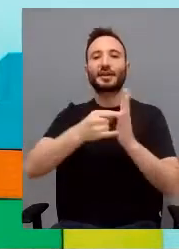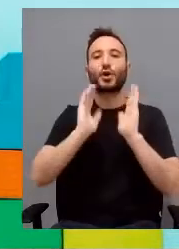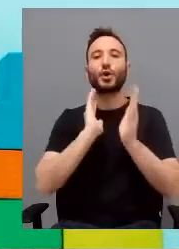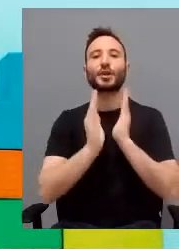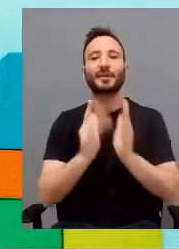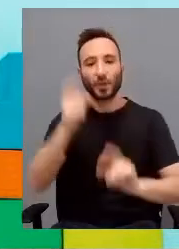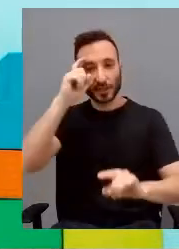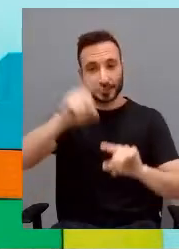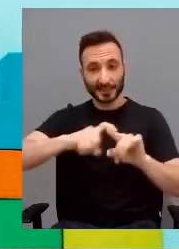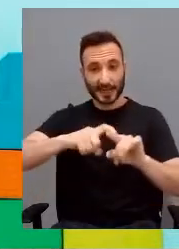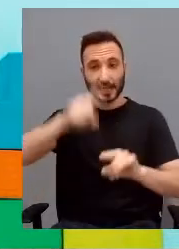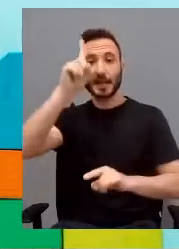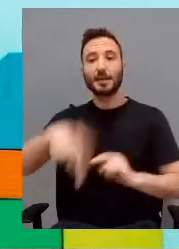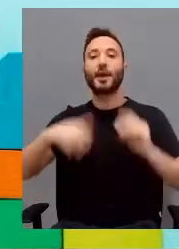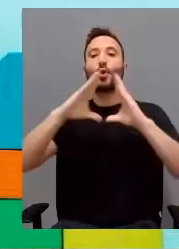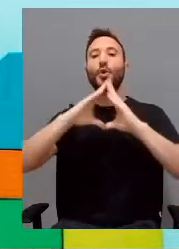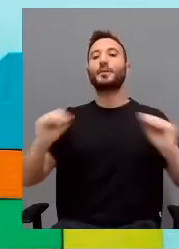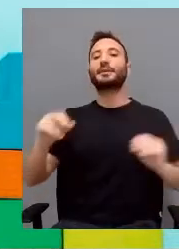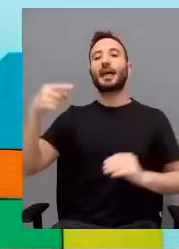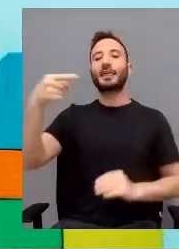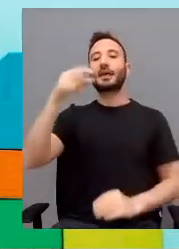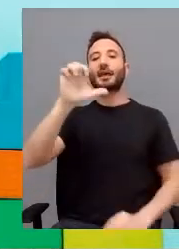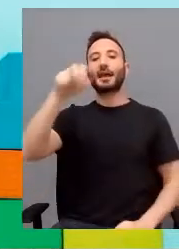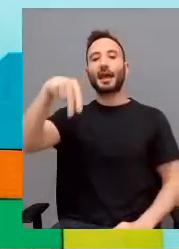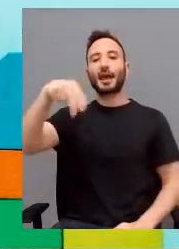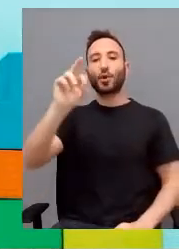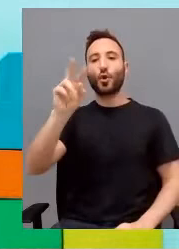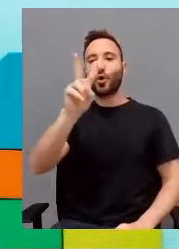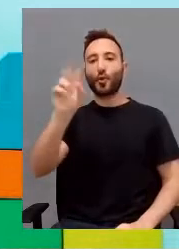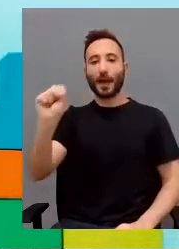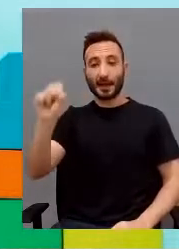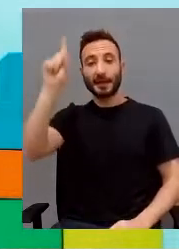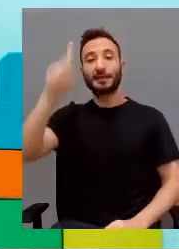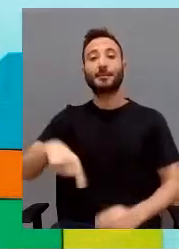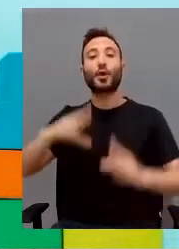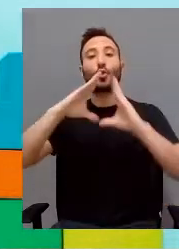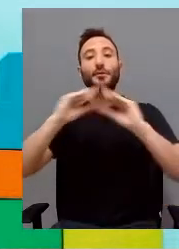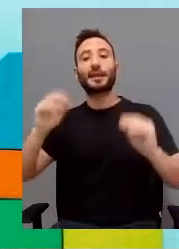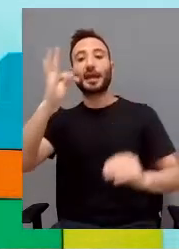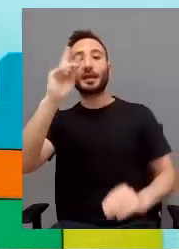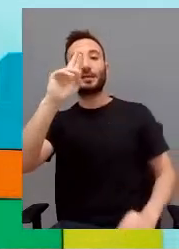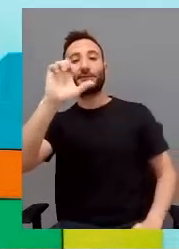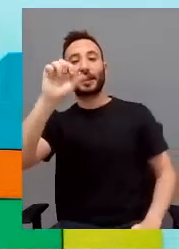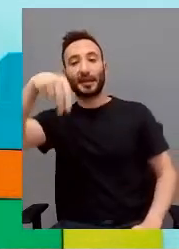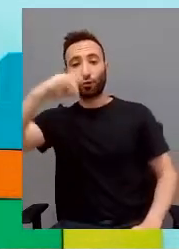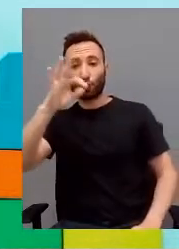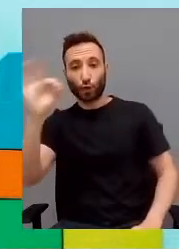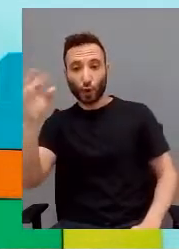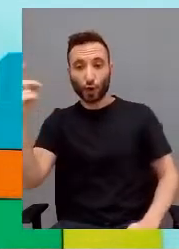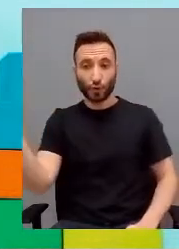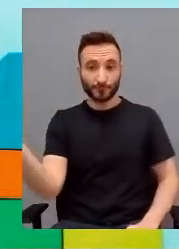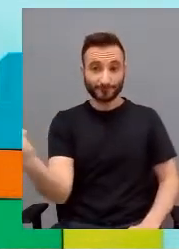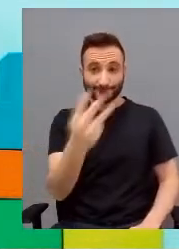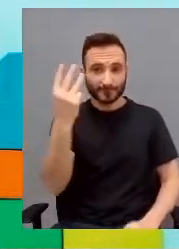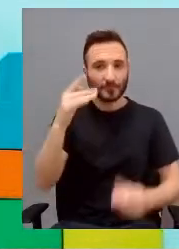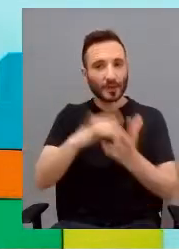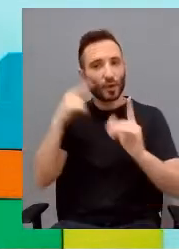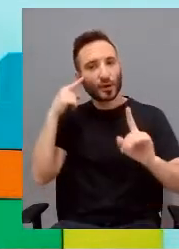però anche dell'Università di Genova e dell'Università di Trento in sui master sui trasporti riscattori dell'autismo.